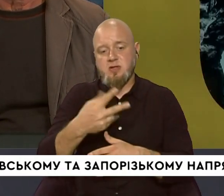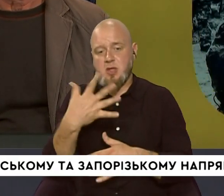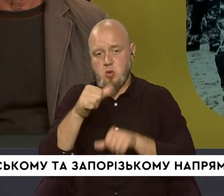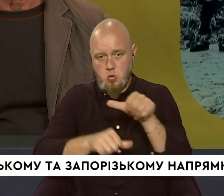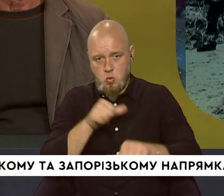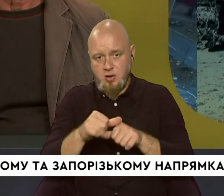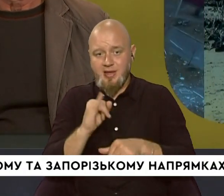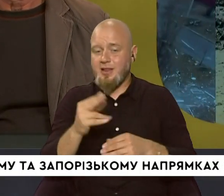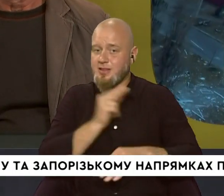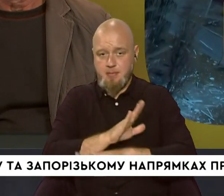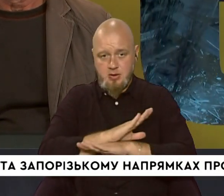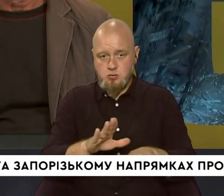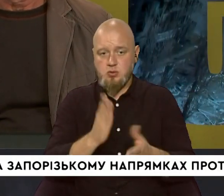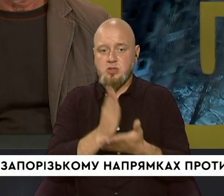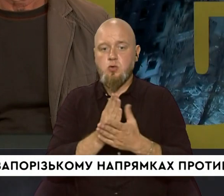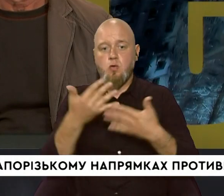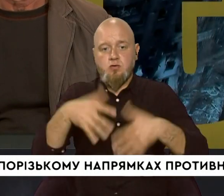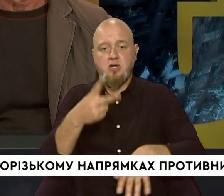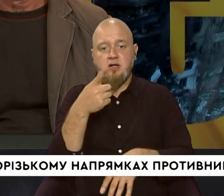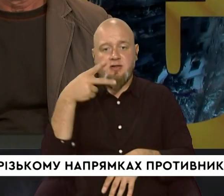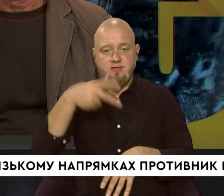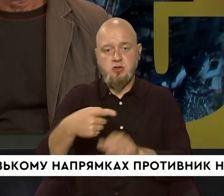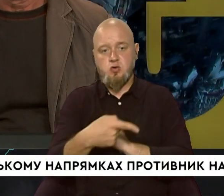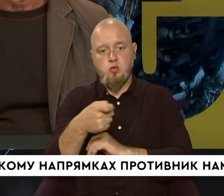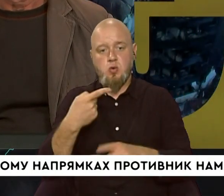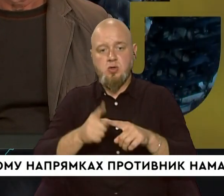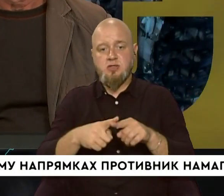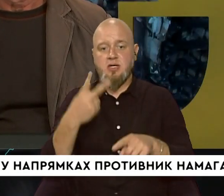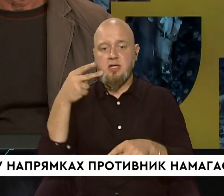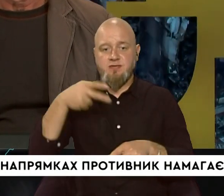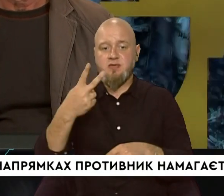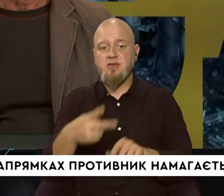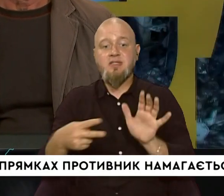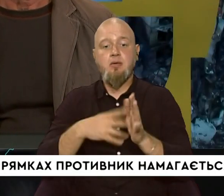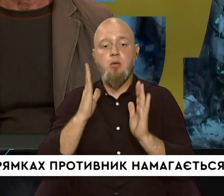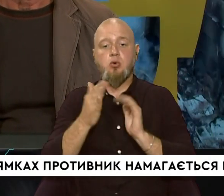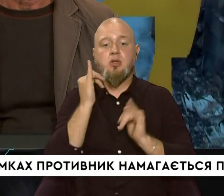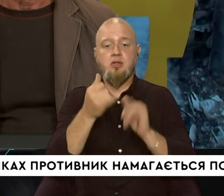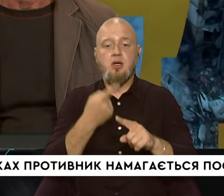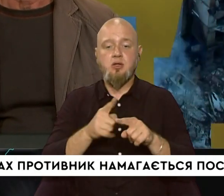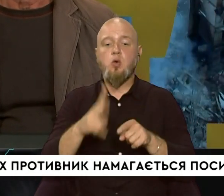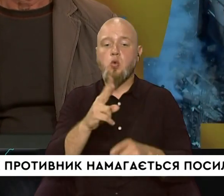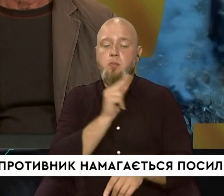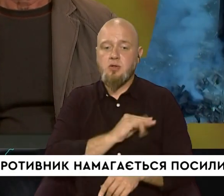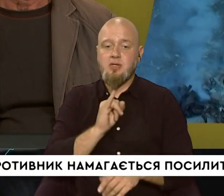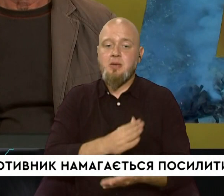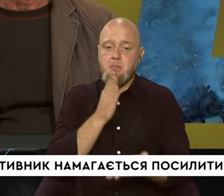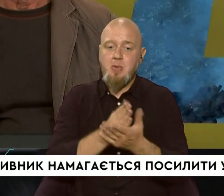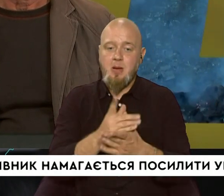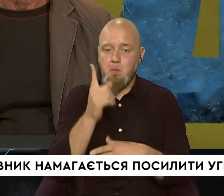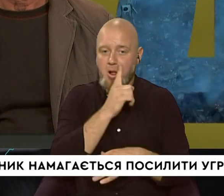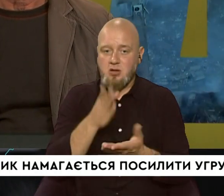років і не працюють, складає вже 2100. Це 227 буде для тих, хто працює і має